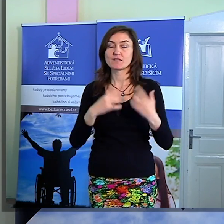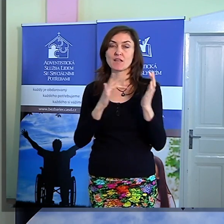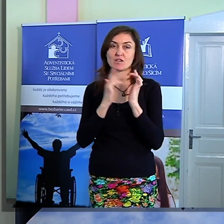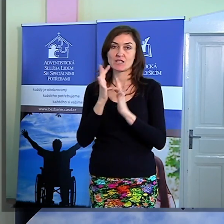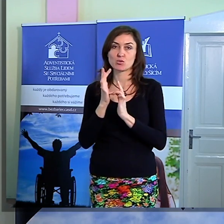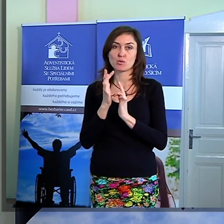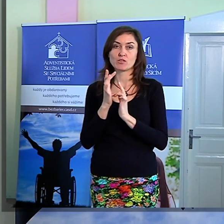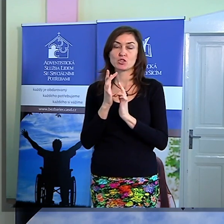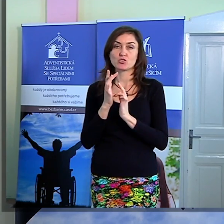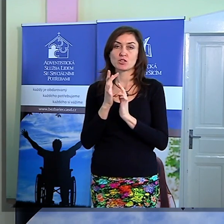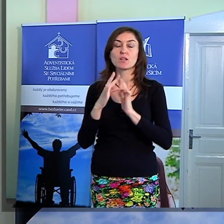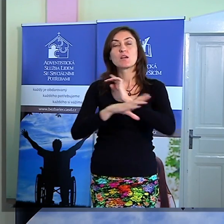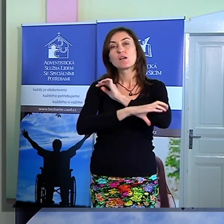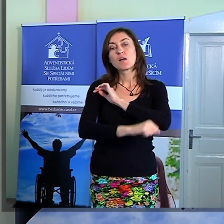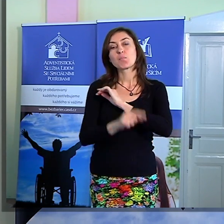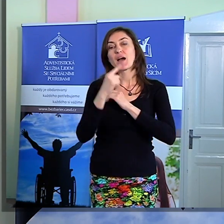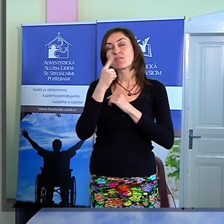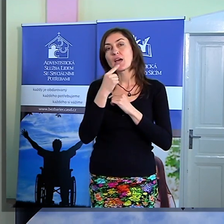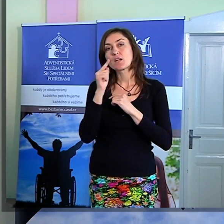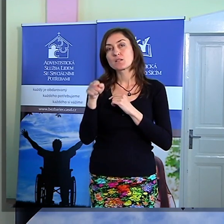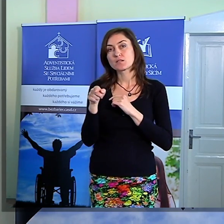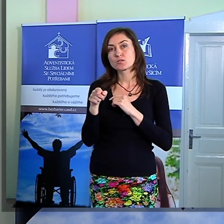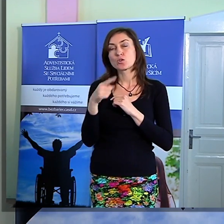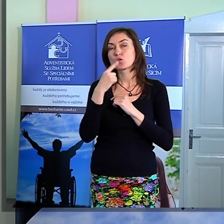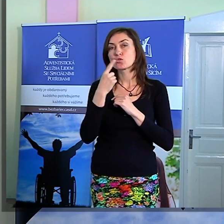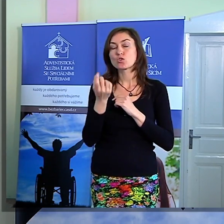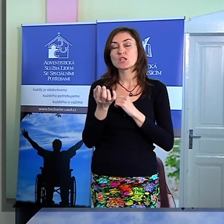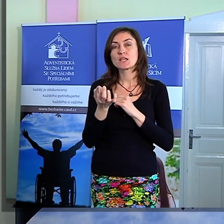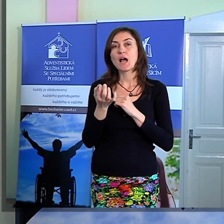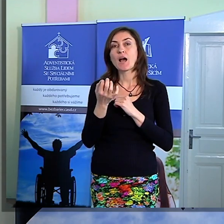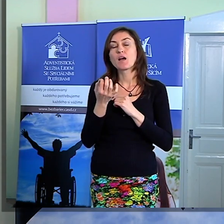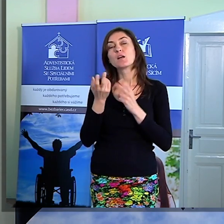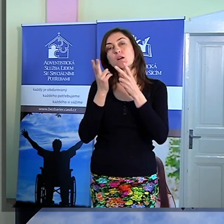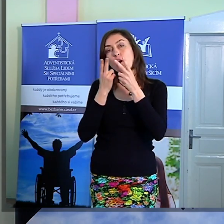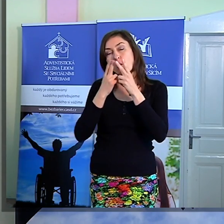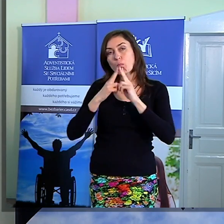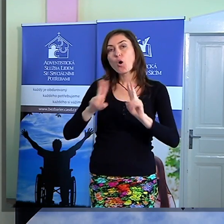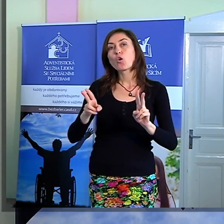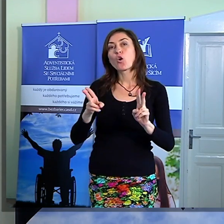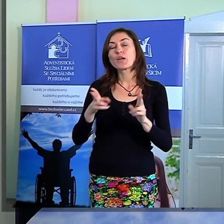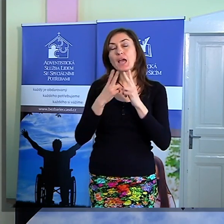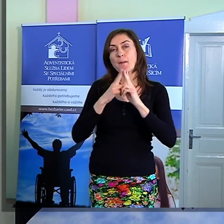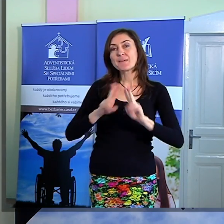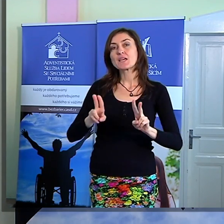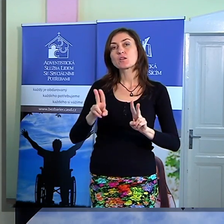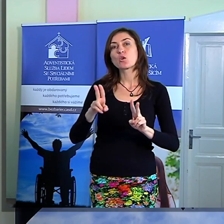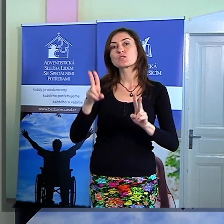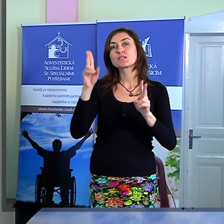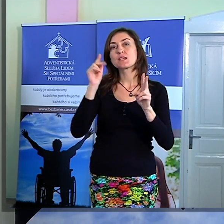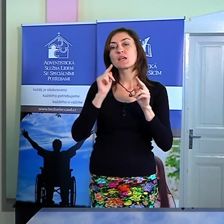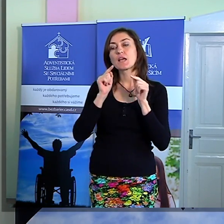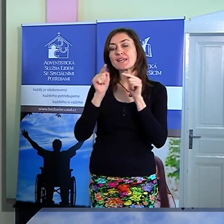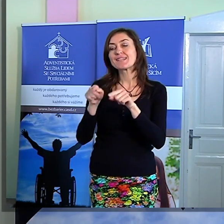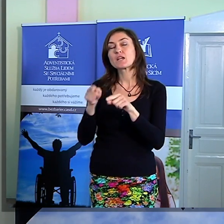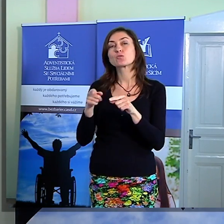A poštol Pavel tyto slova o pokoji a o radosti a o mírnosti diktuje svému písaři